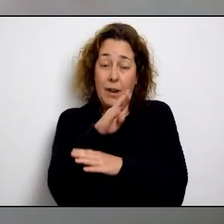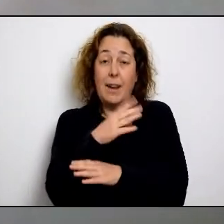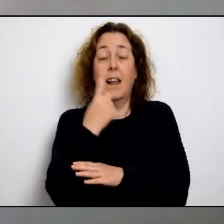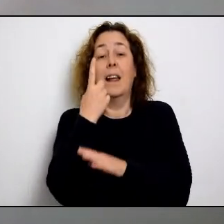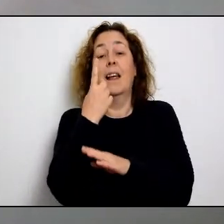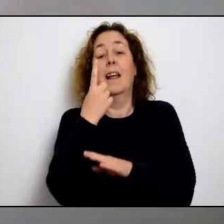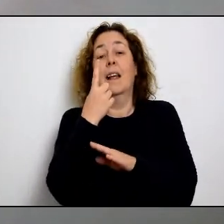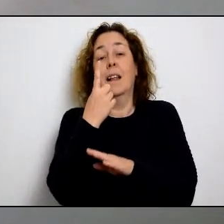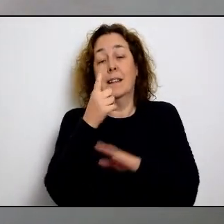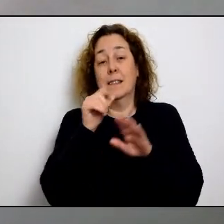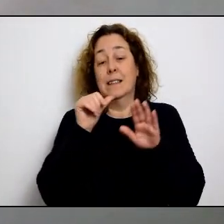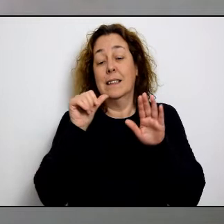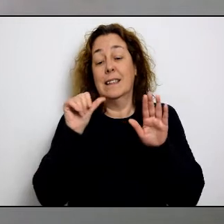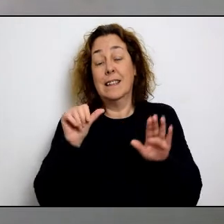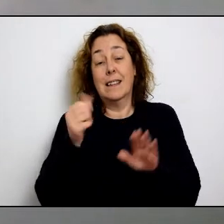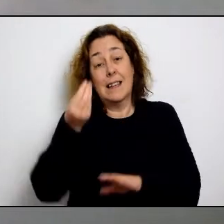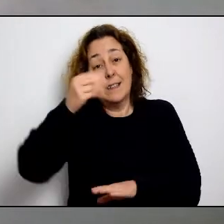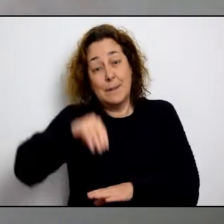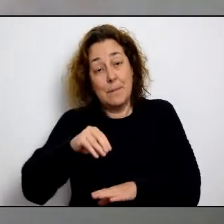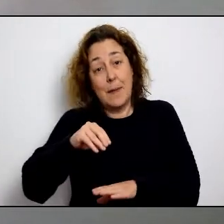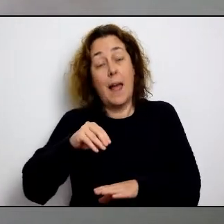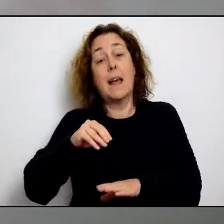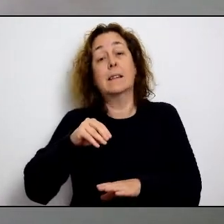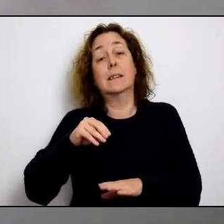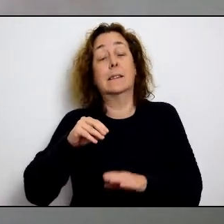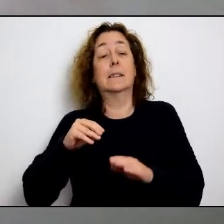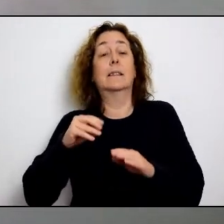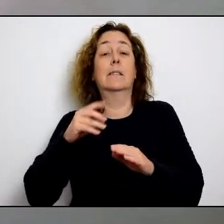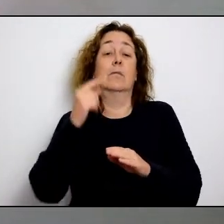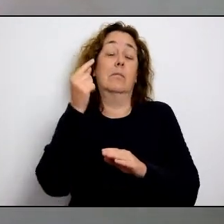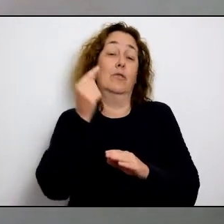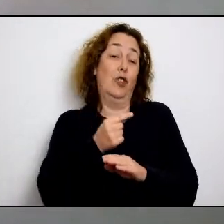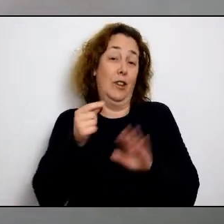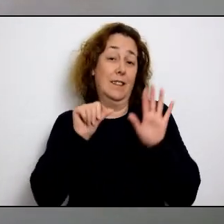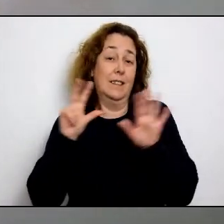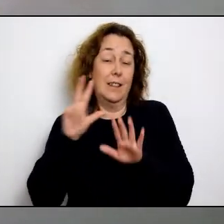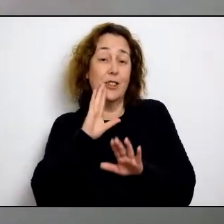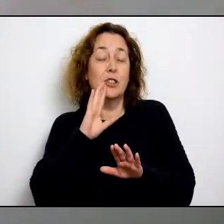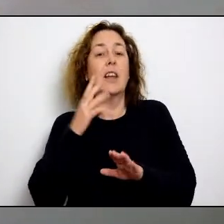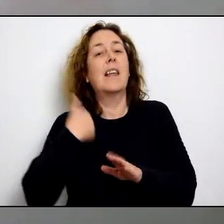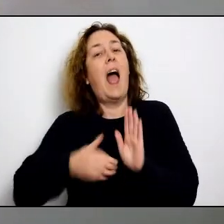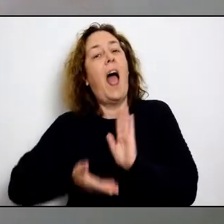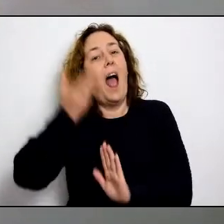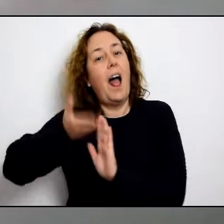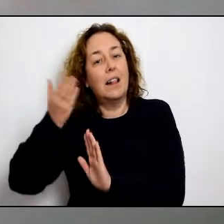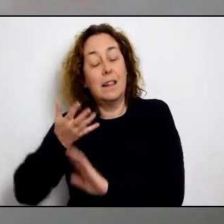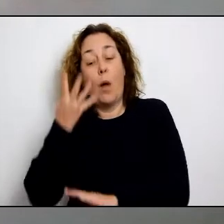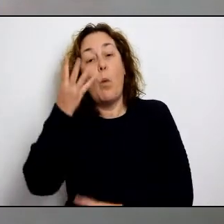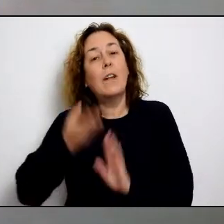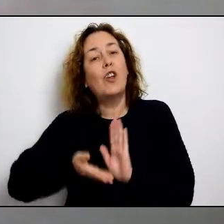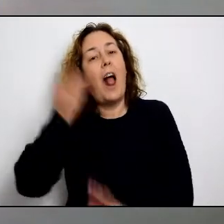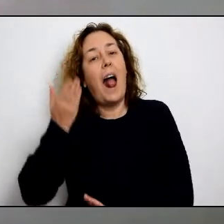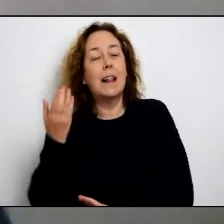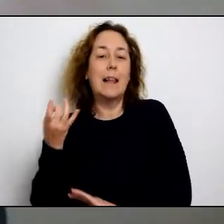dubte, és que respecte a aquestes 48 persones que estan sent tractades, n'hi ha 16 més, fins a arribar a aquestes 68,